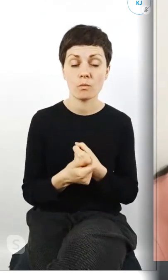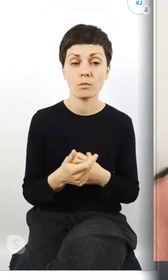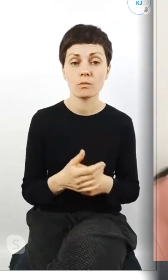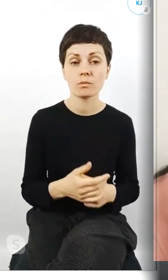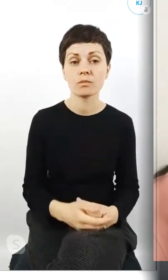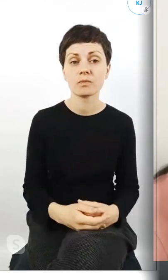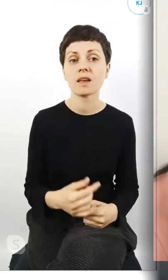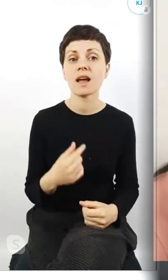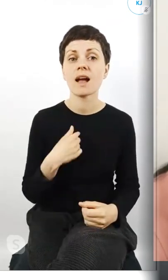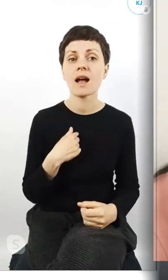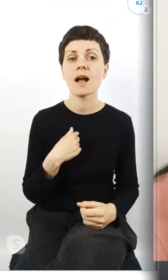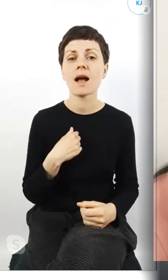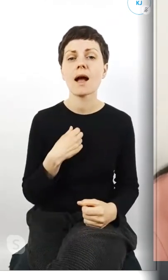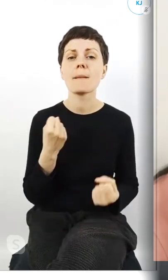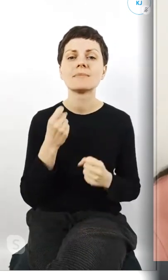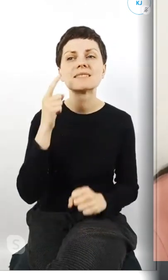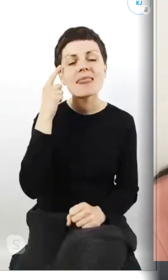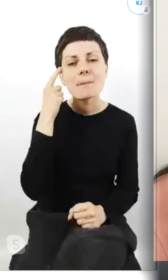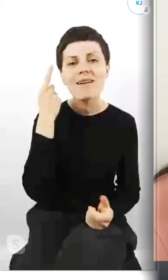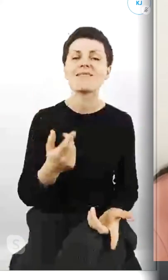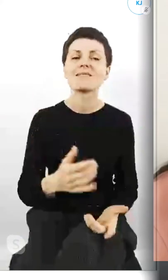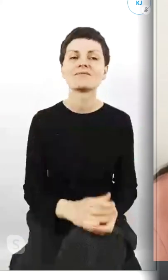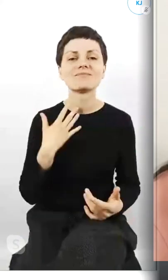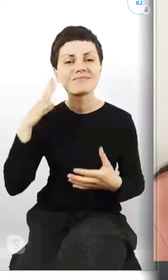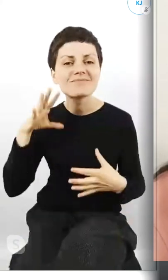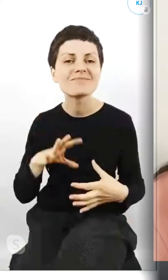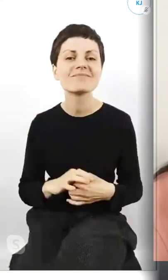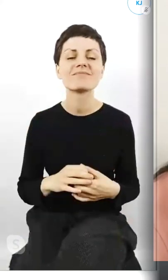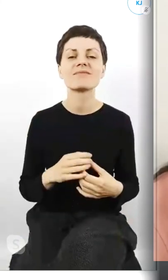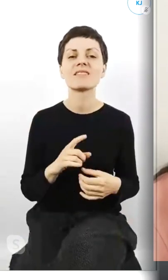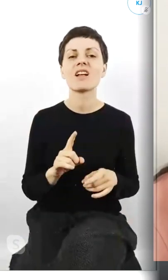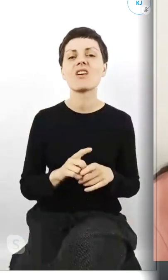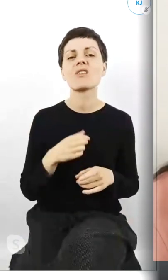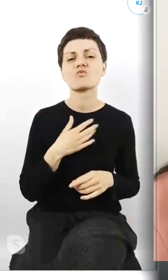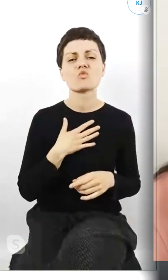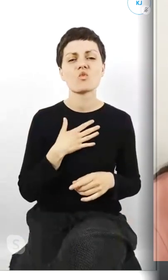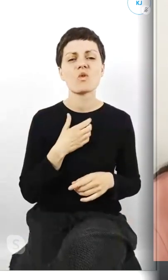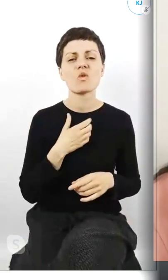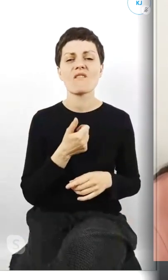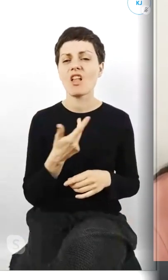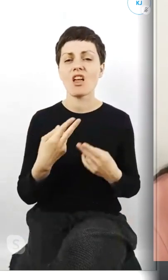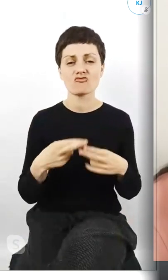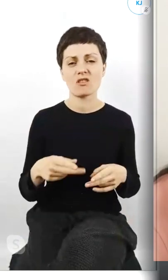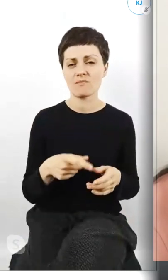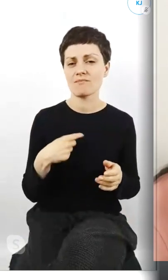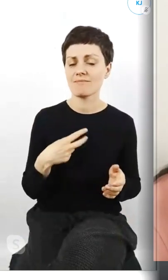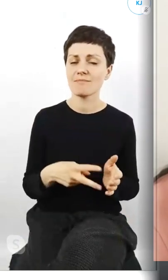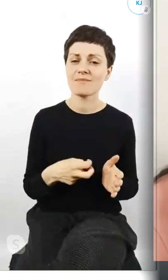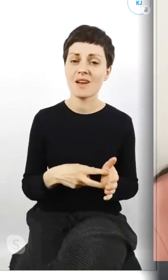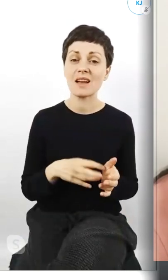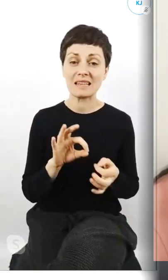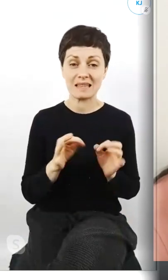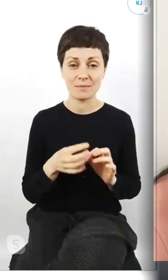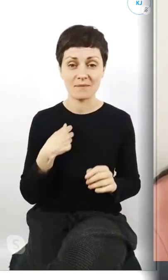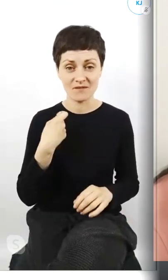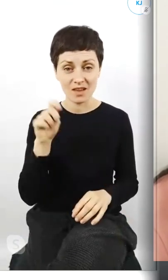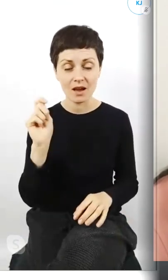sentymentalna myślę, że też wielu rzeczy by mi brakowało jakbym jednak wyjechała stąd